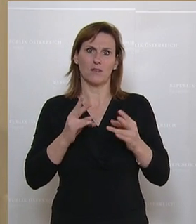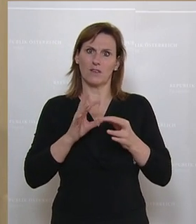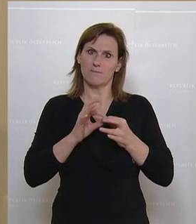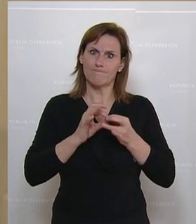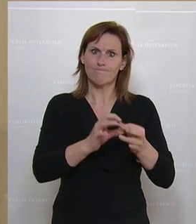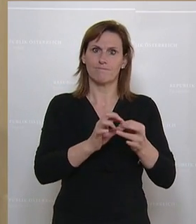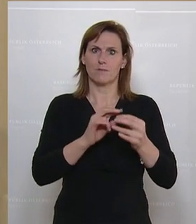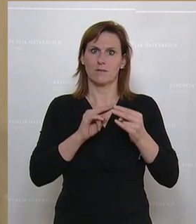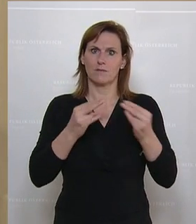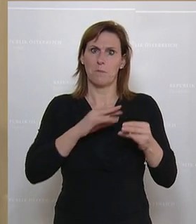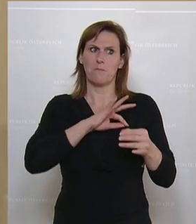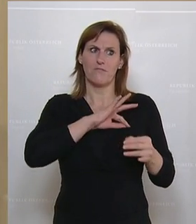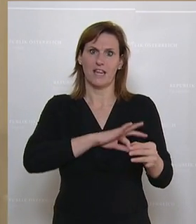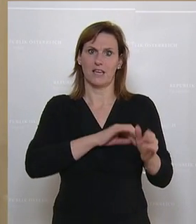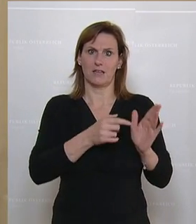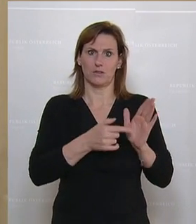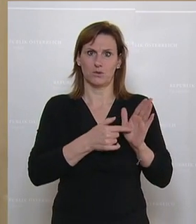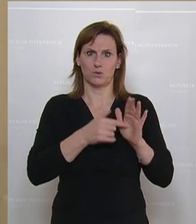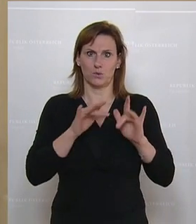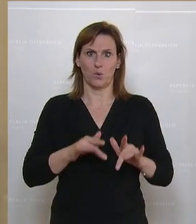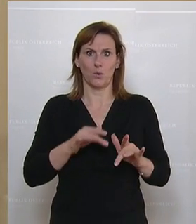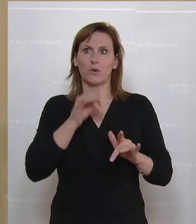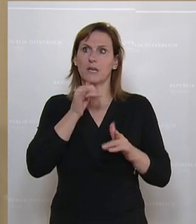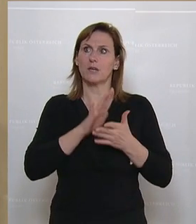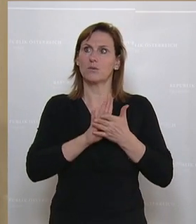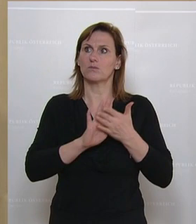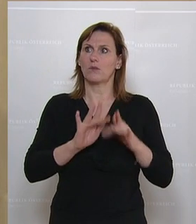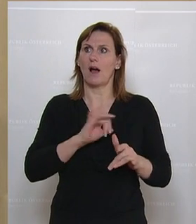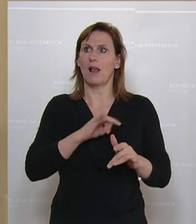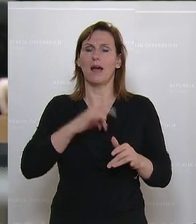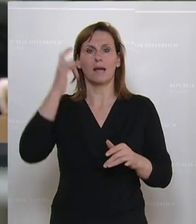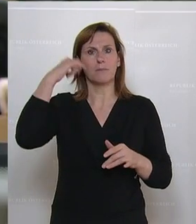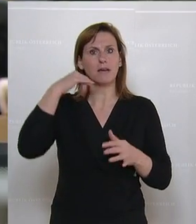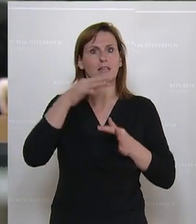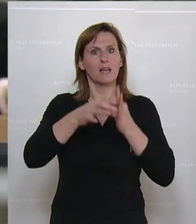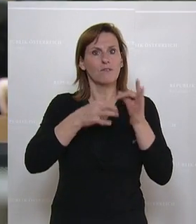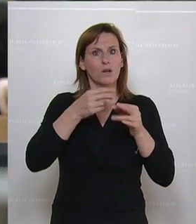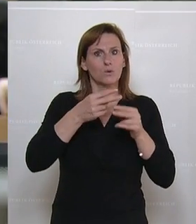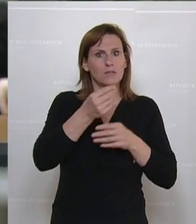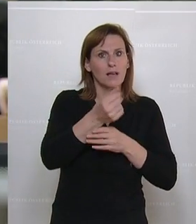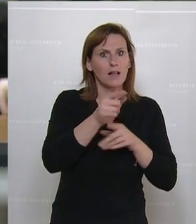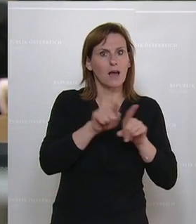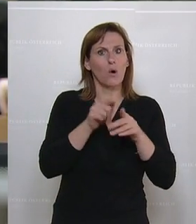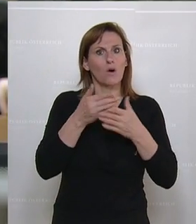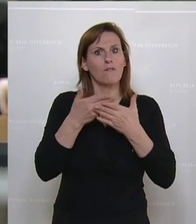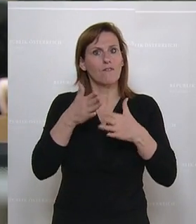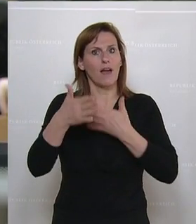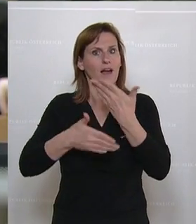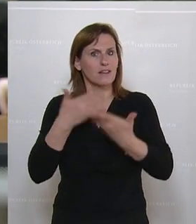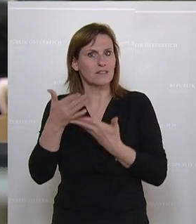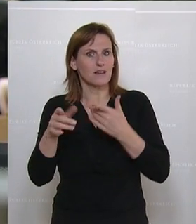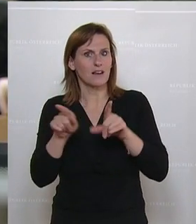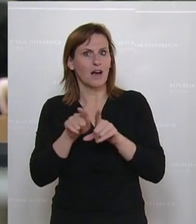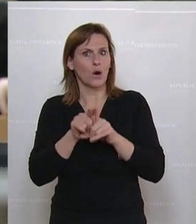mache ich das auch auf nationaler Ebene. Und da gibt es aber nicht nur die Entwicklungsgelder, da gilt auch der Freihandel dazu und generell sozusagen die